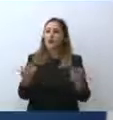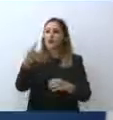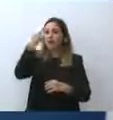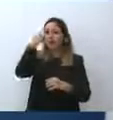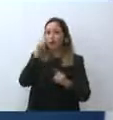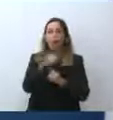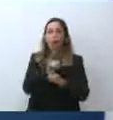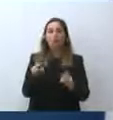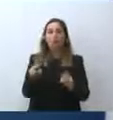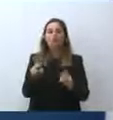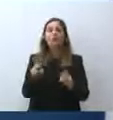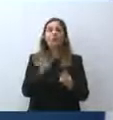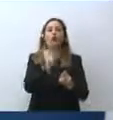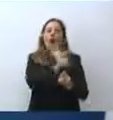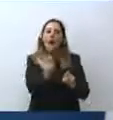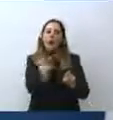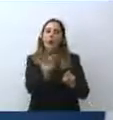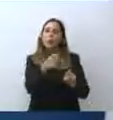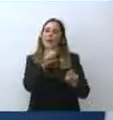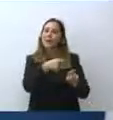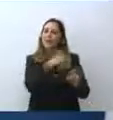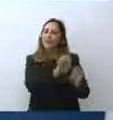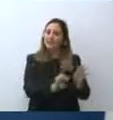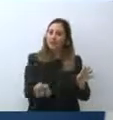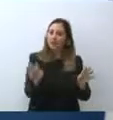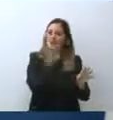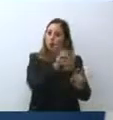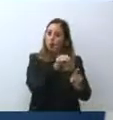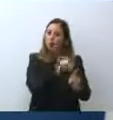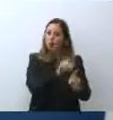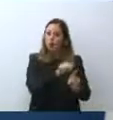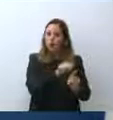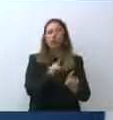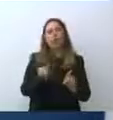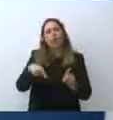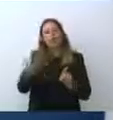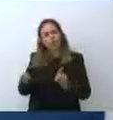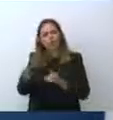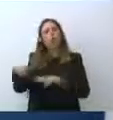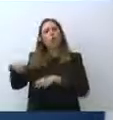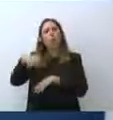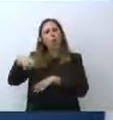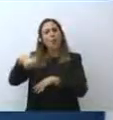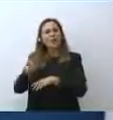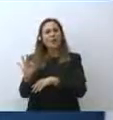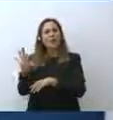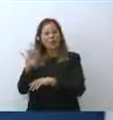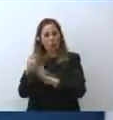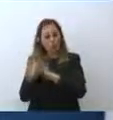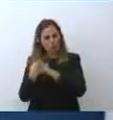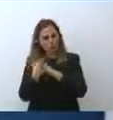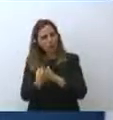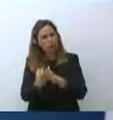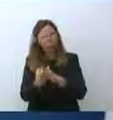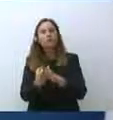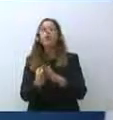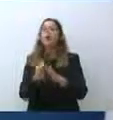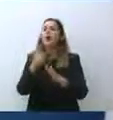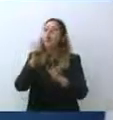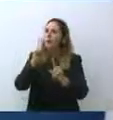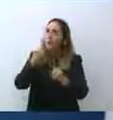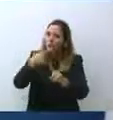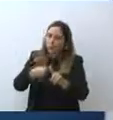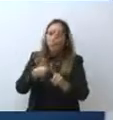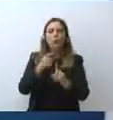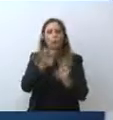scelta di alcuni governatori poi appoggiata dal Commissario e da tutte le Regioni di favorire la